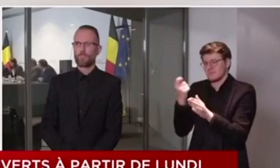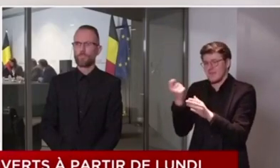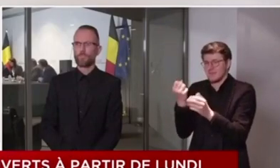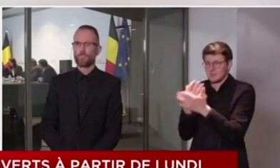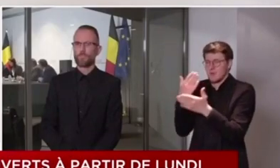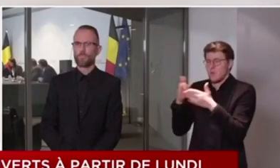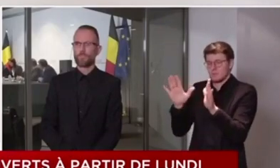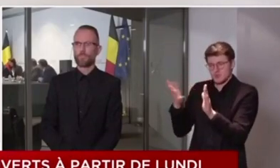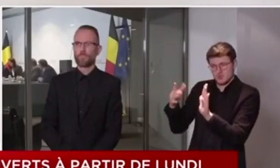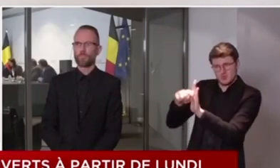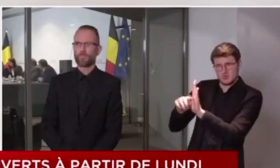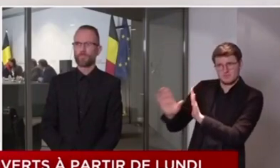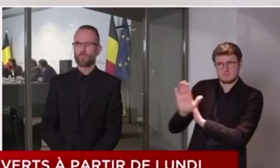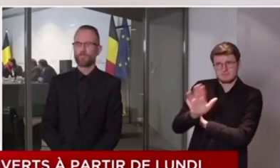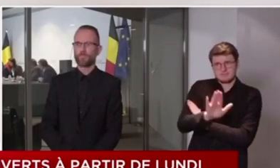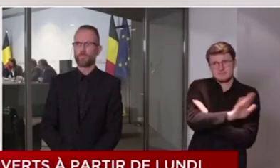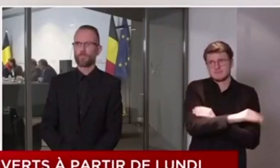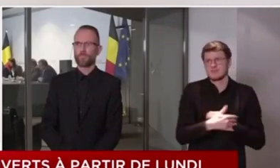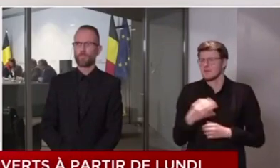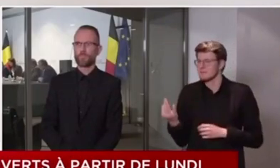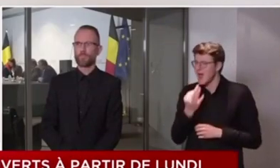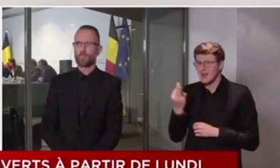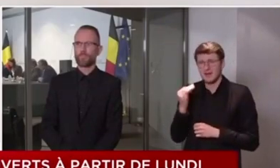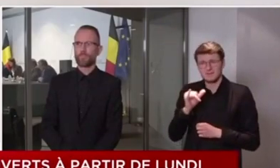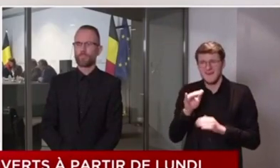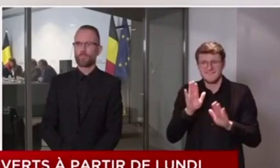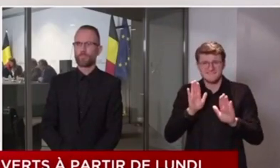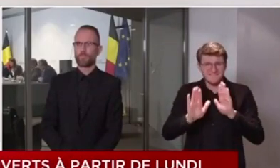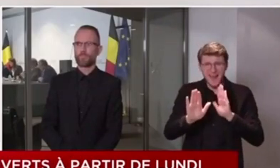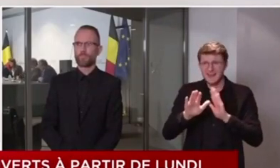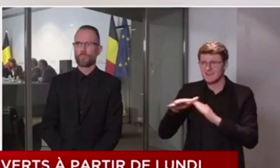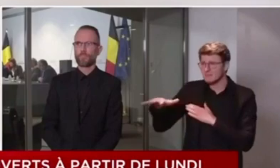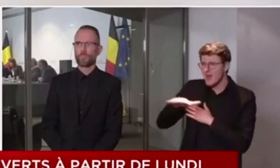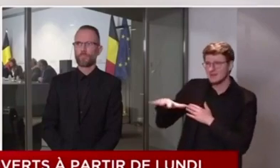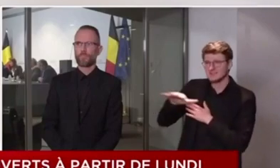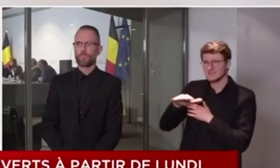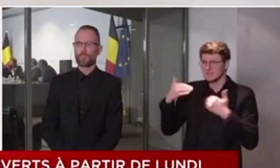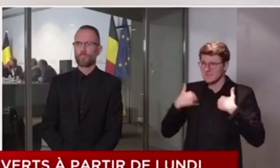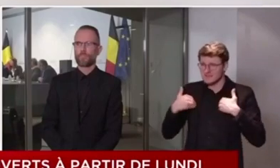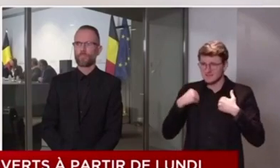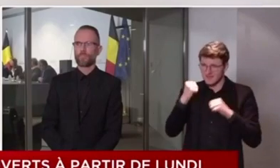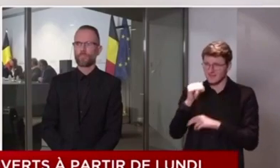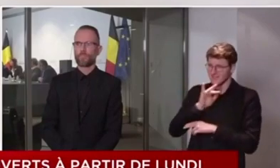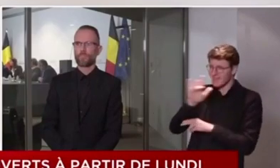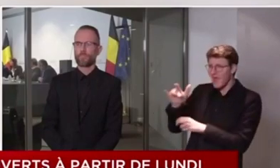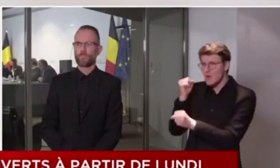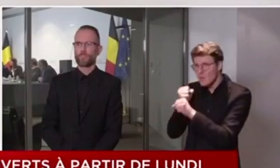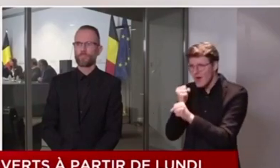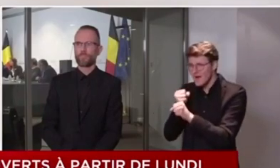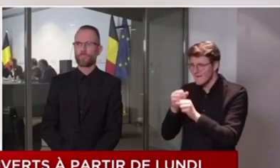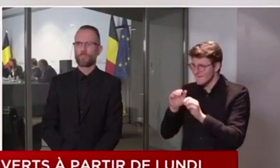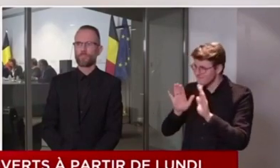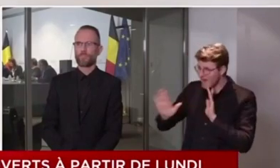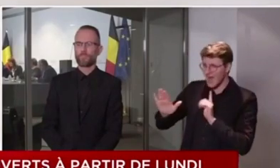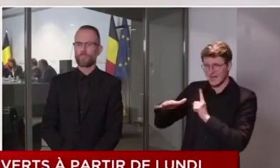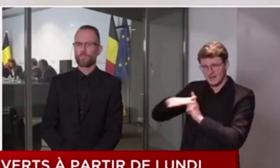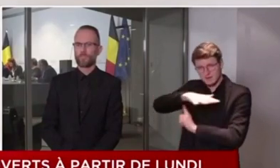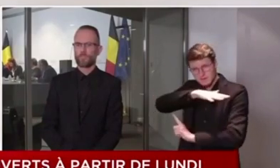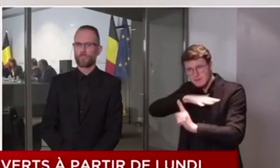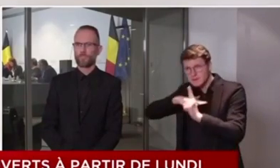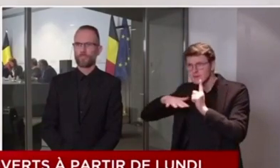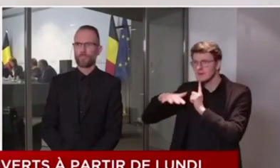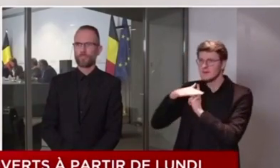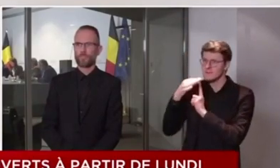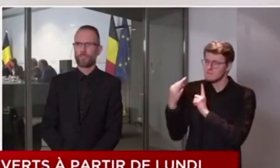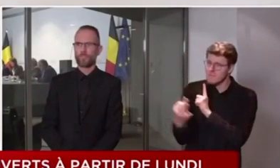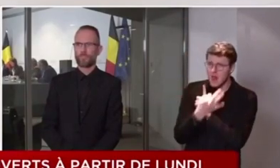tout en prévoyant des conditions de travail adéquates pour les travailleurs, conditions qui seront adaptées bien entendu